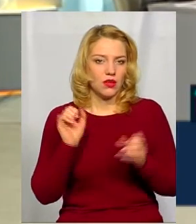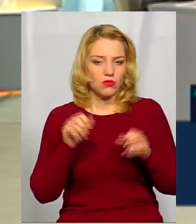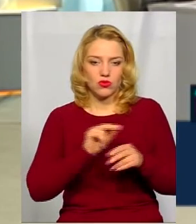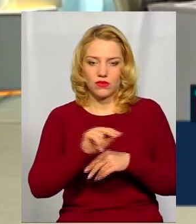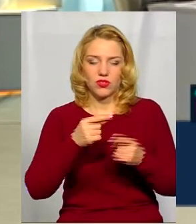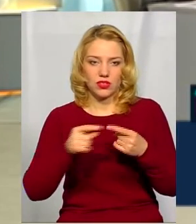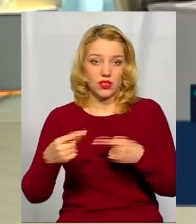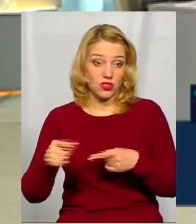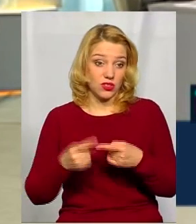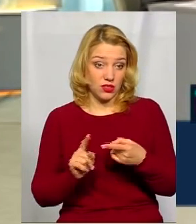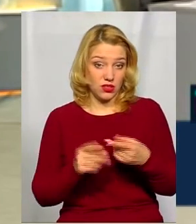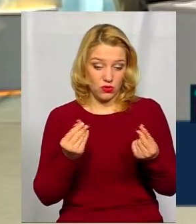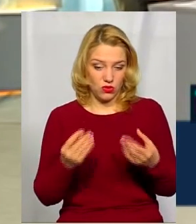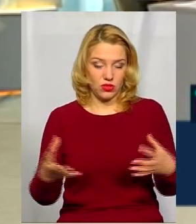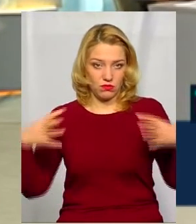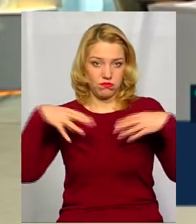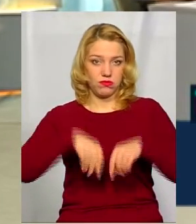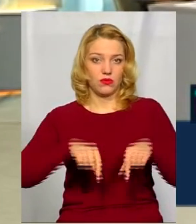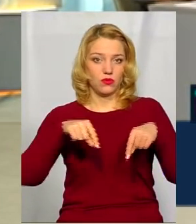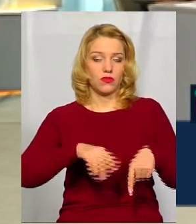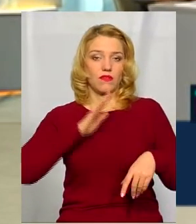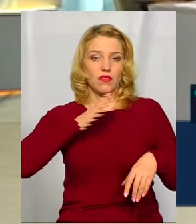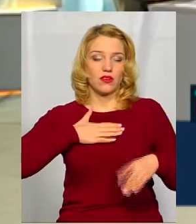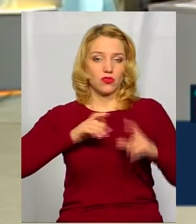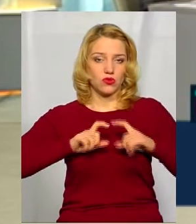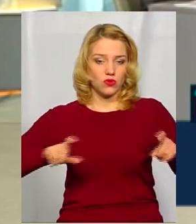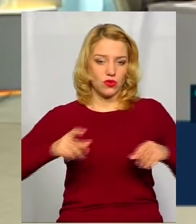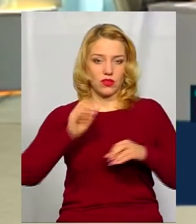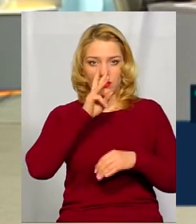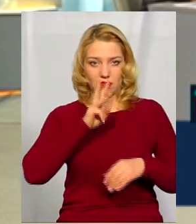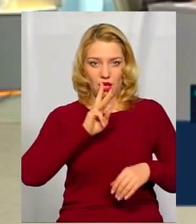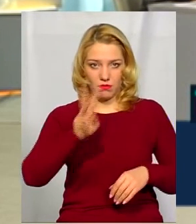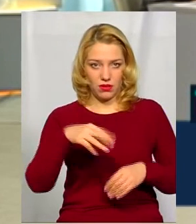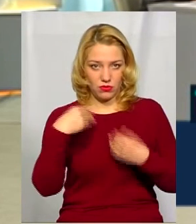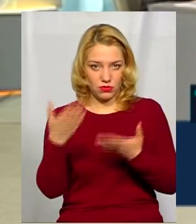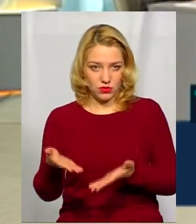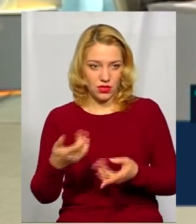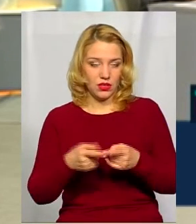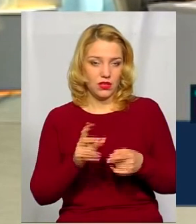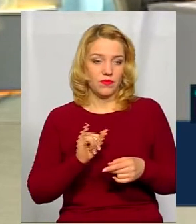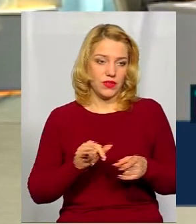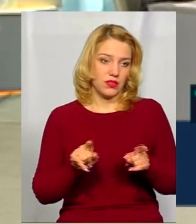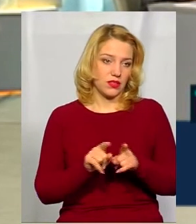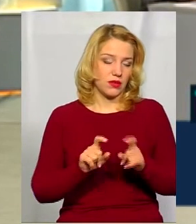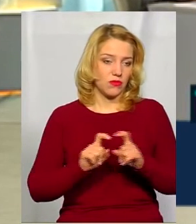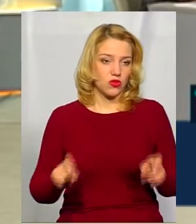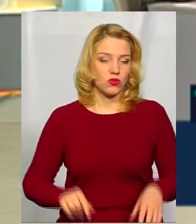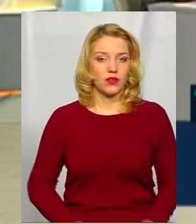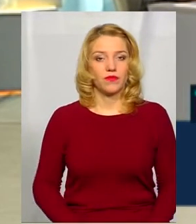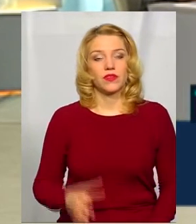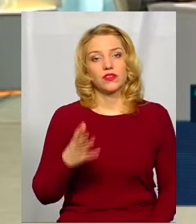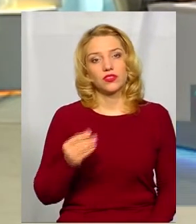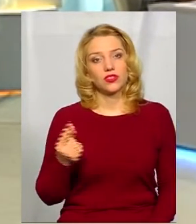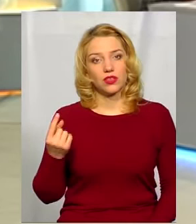І тоді ці кошти можуть осісти, по суті, в школі. Вони підуть їм на зробітну плату і, відповідно, в школі також. Ну, і ще